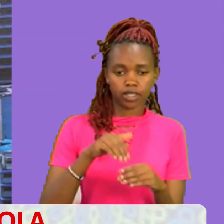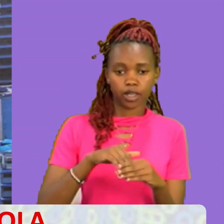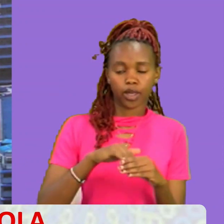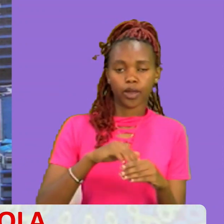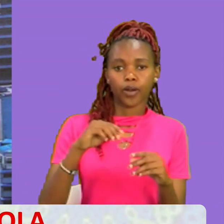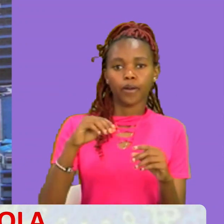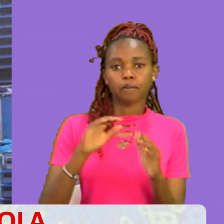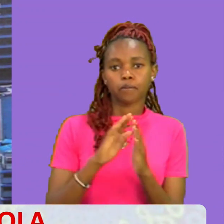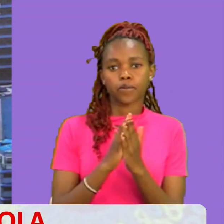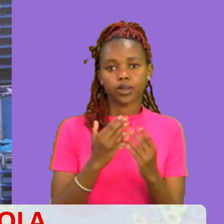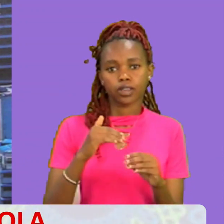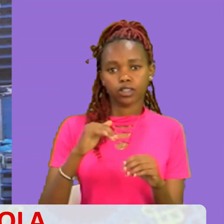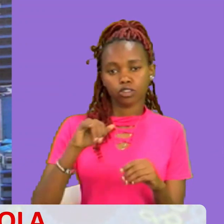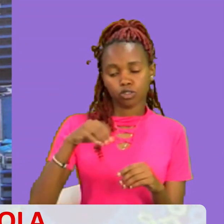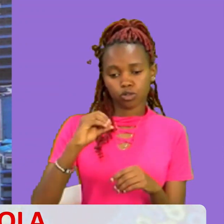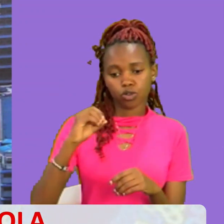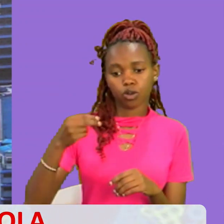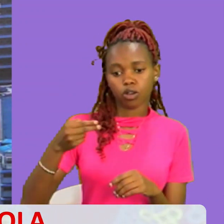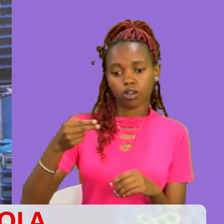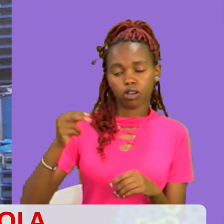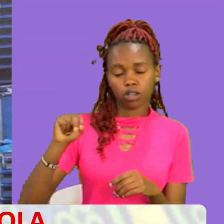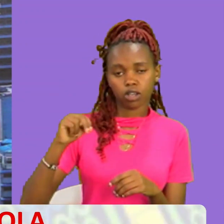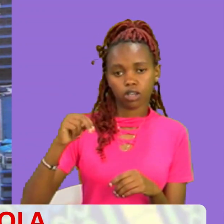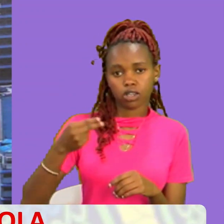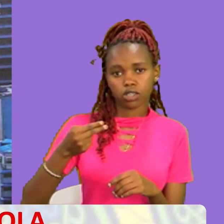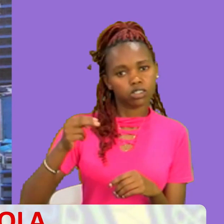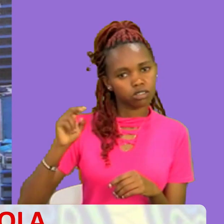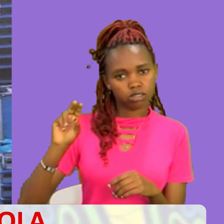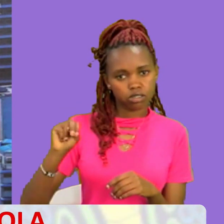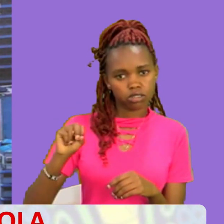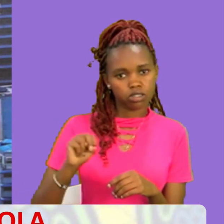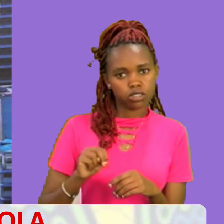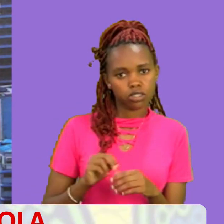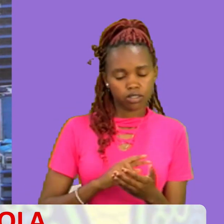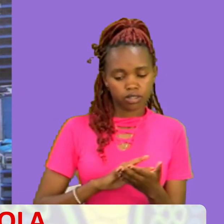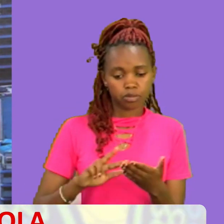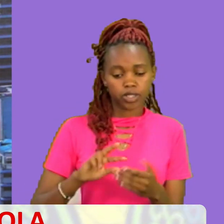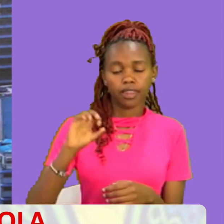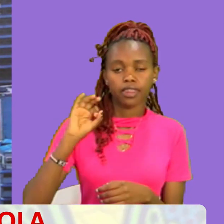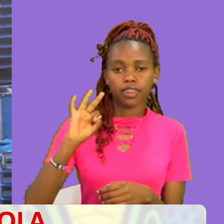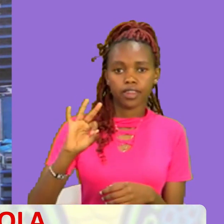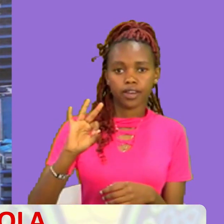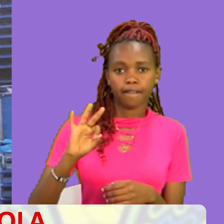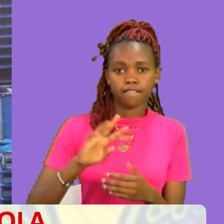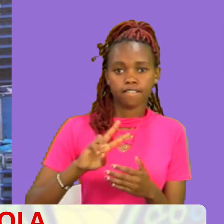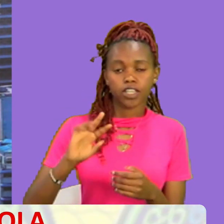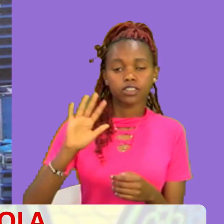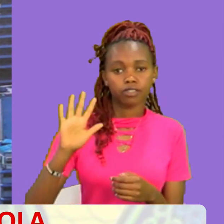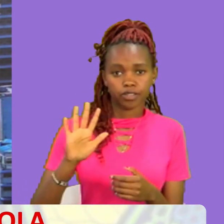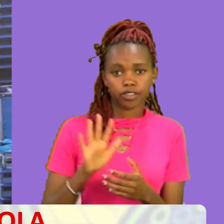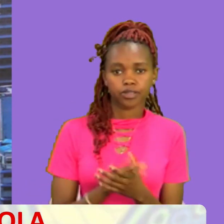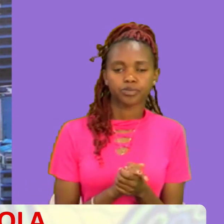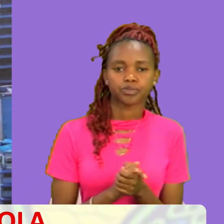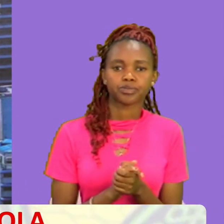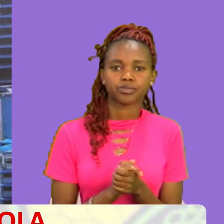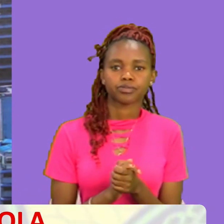chapter 3 and verse 5 It's a very simple verse Ambayo umesoma sana Na ume